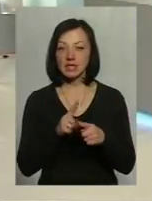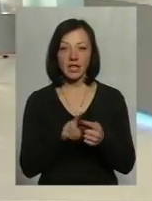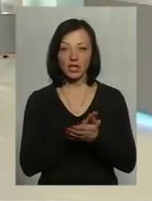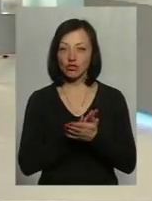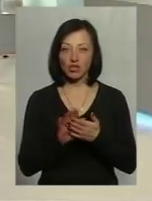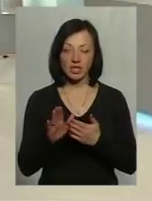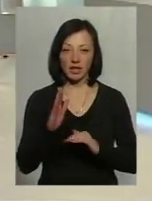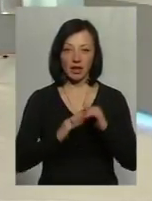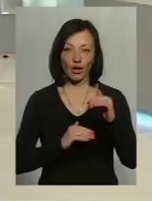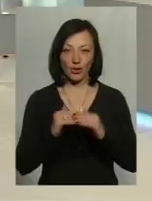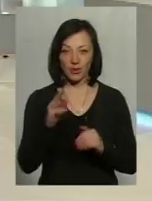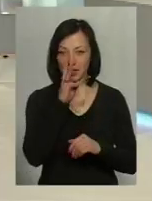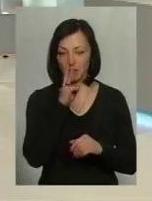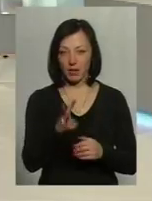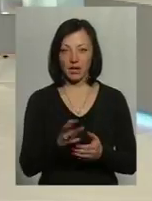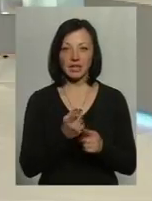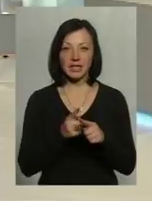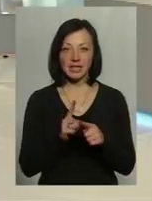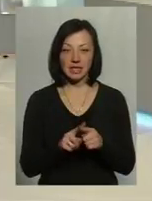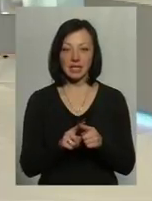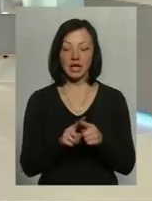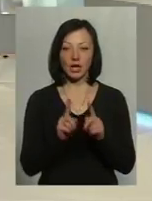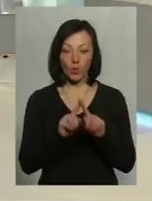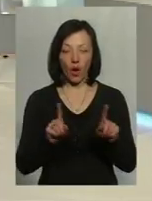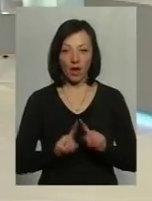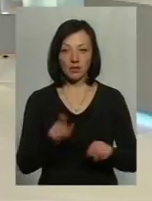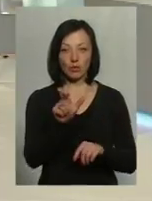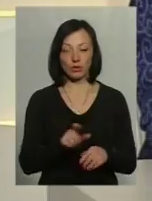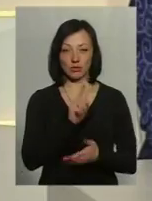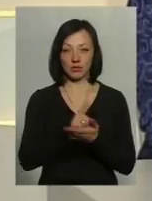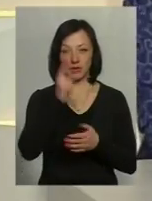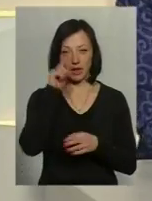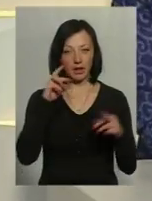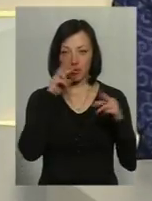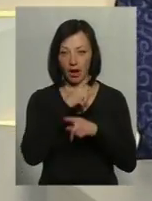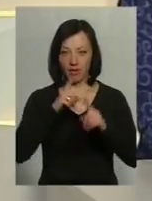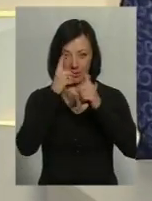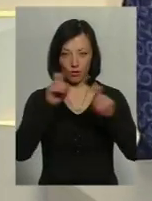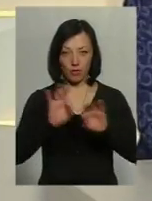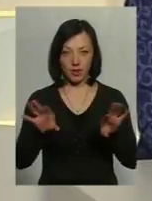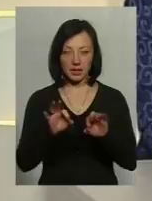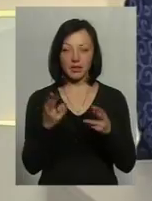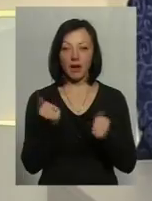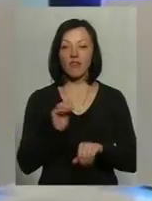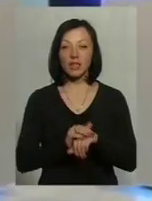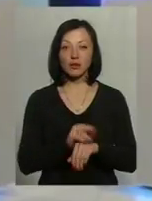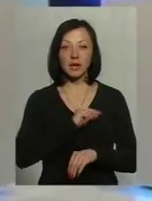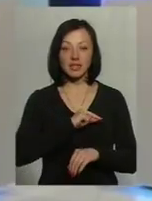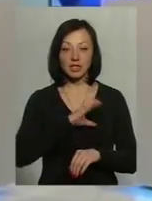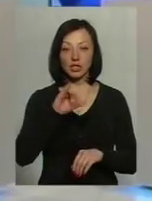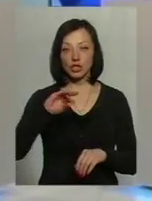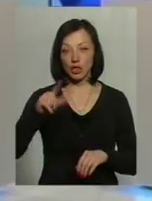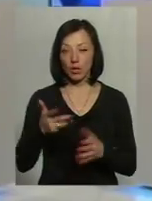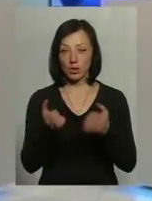чиста, скажімо так, зарплата, оце ті нюанси, які, тобто, неправильна подача інформації. От фактично працівники за січень